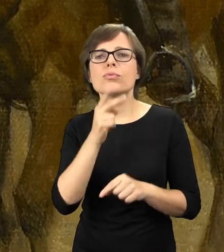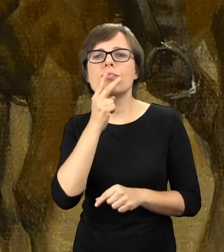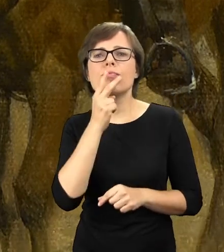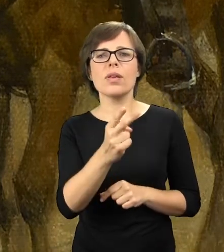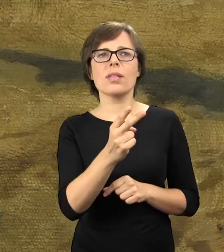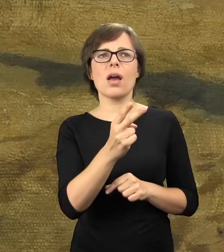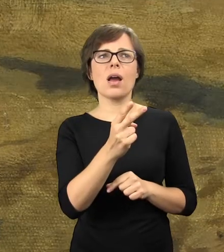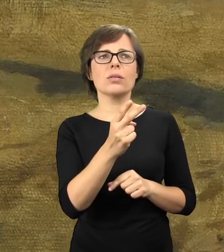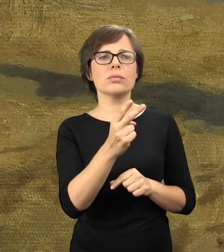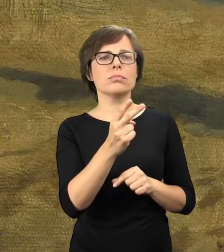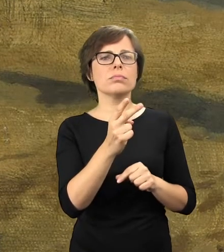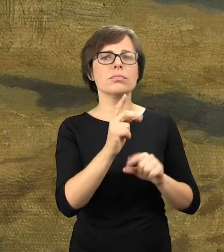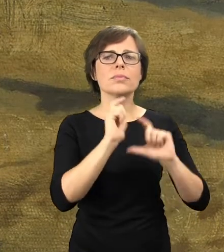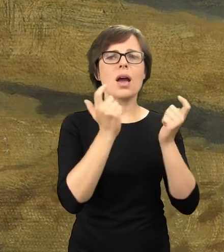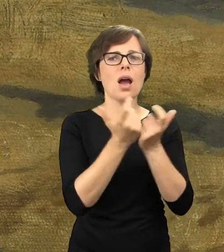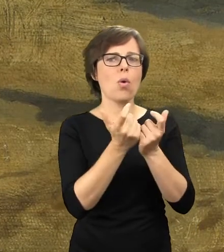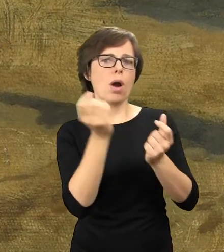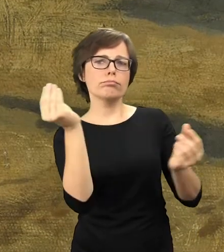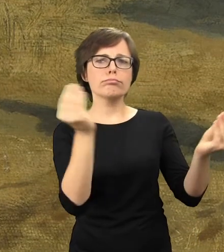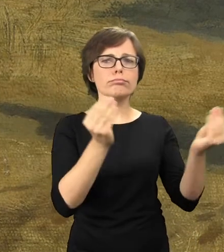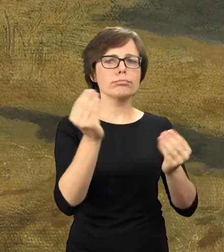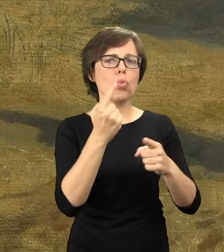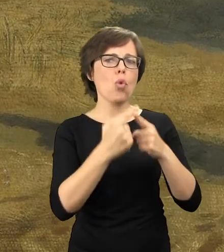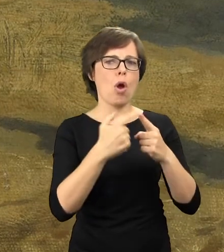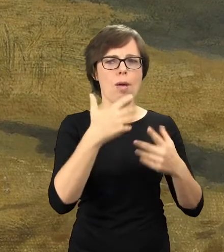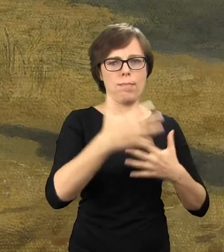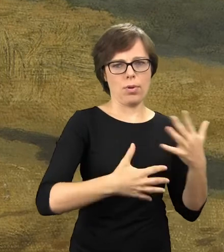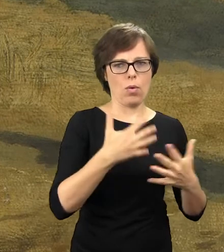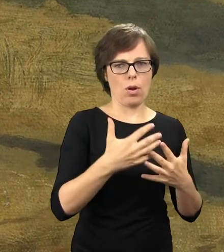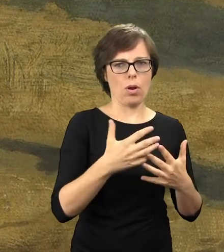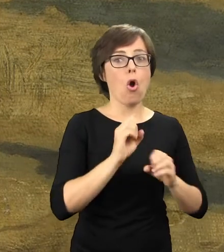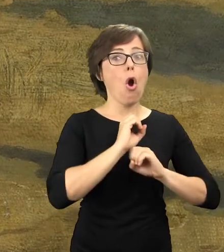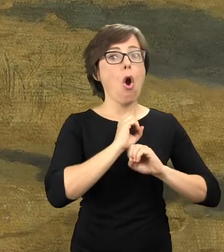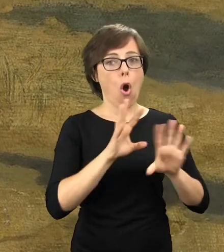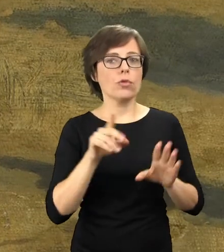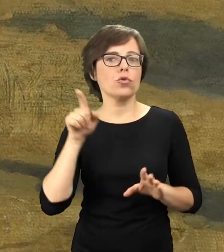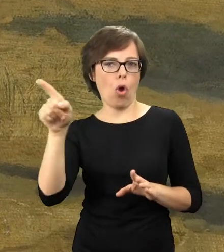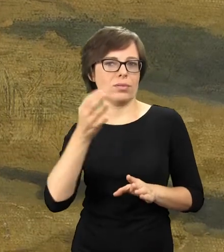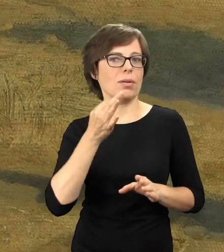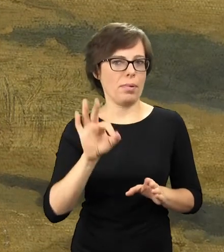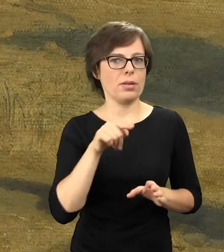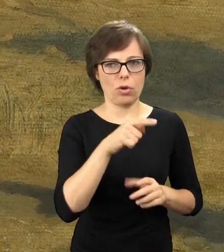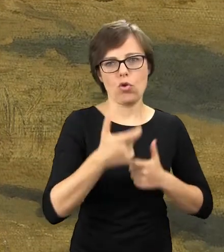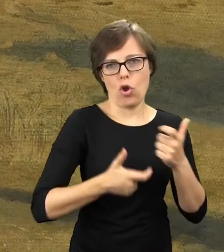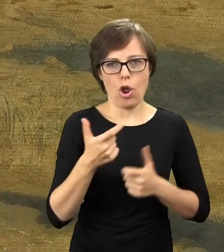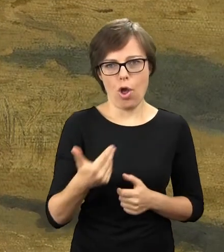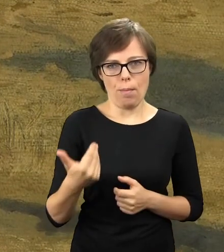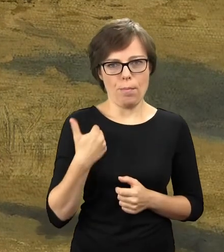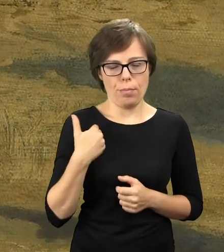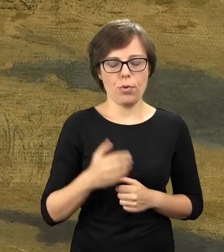pewien bezład tej kompozycji, oczywiście zaaranżowany z rozmysłem przez